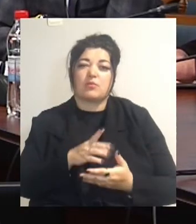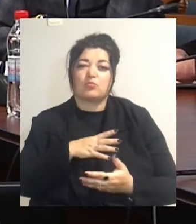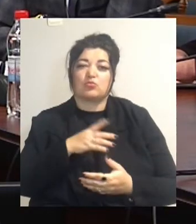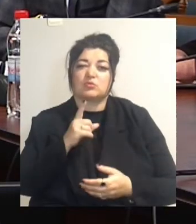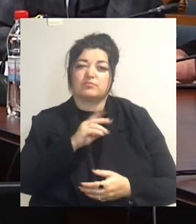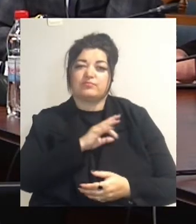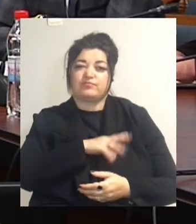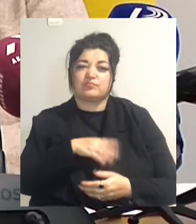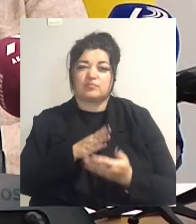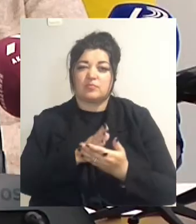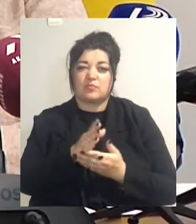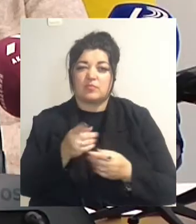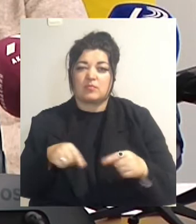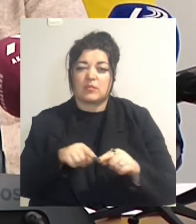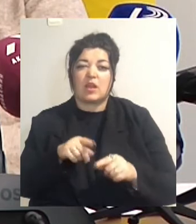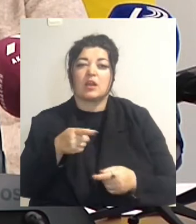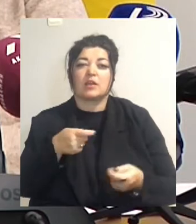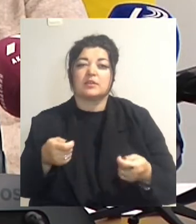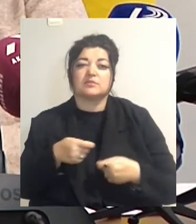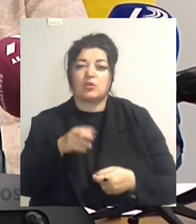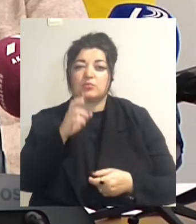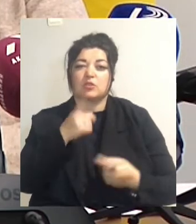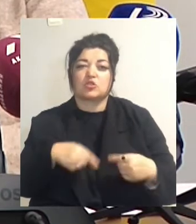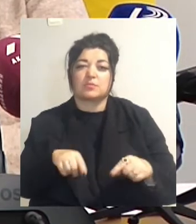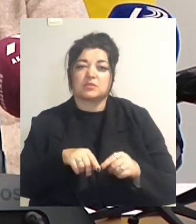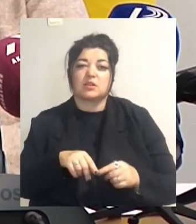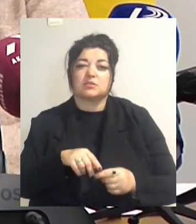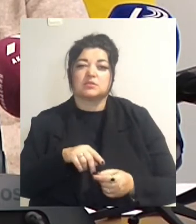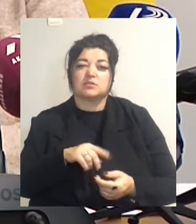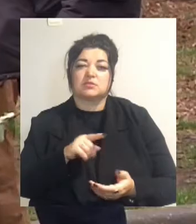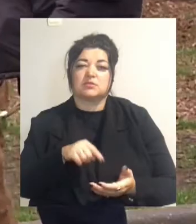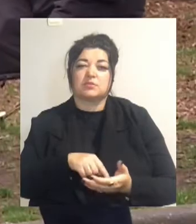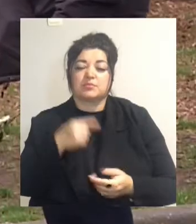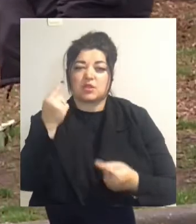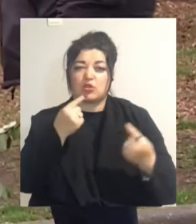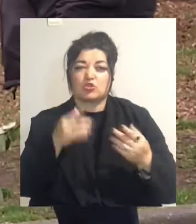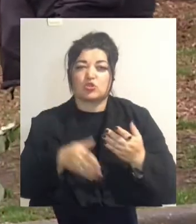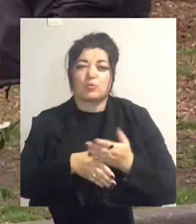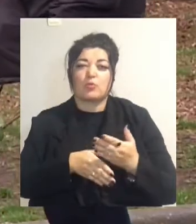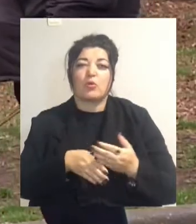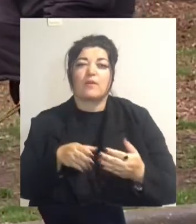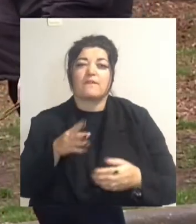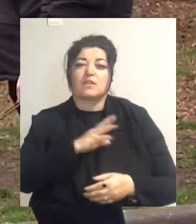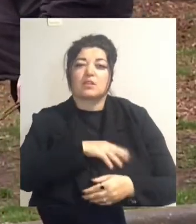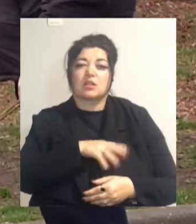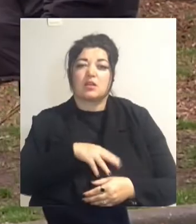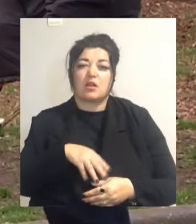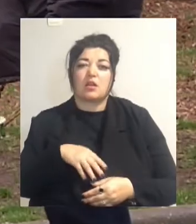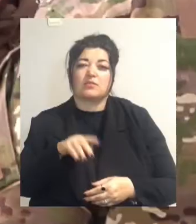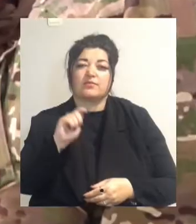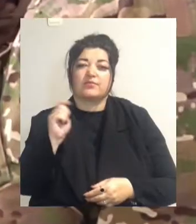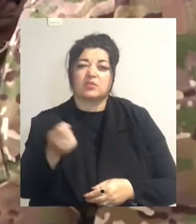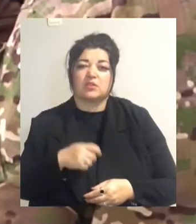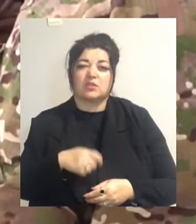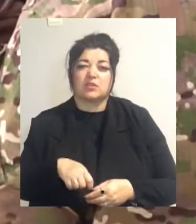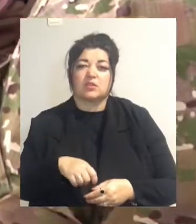запропонувала керівництву Одеської облдержадміністрації створити центр екстреної психологічної допомоги ветеранам російсько-української війни. За її словами, цього року на